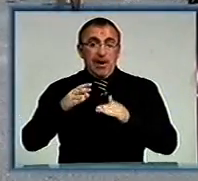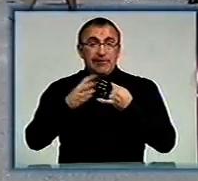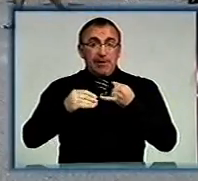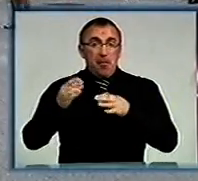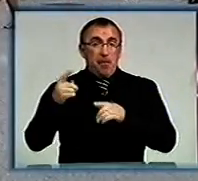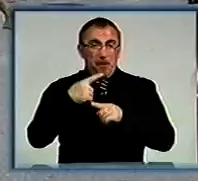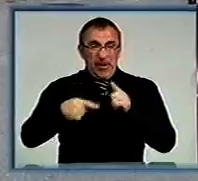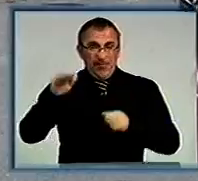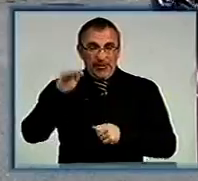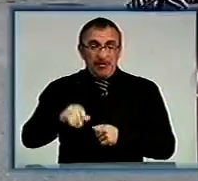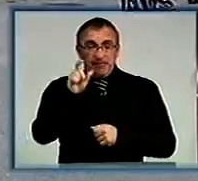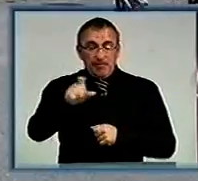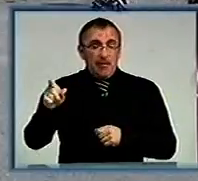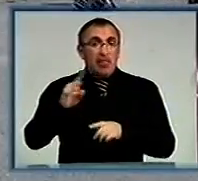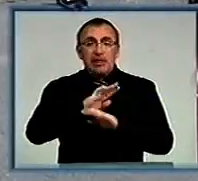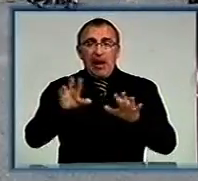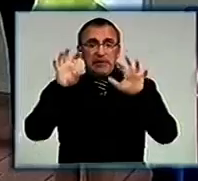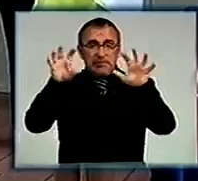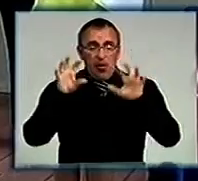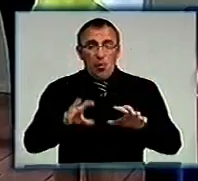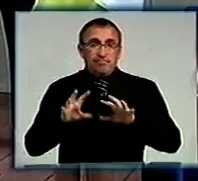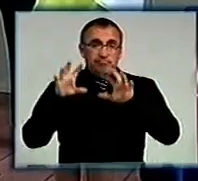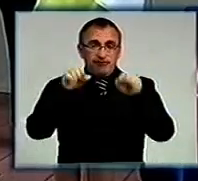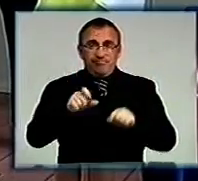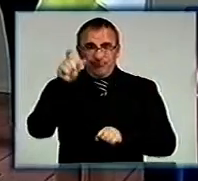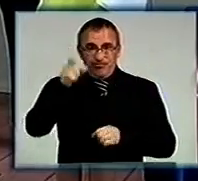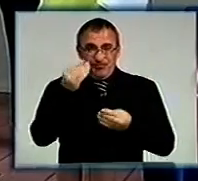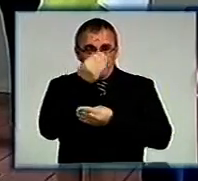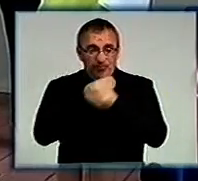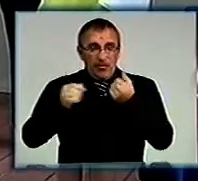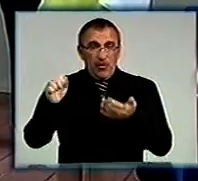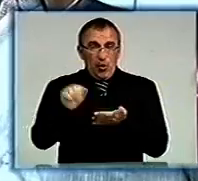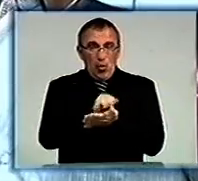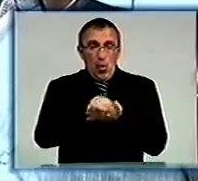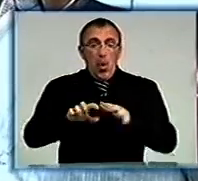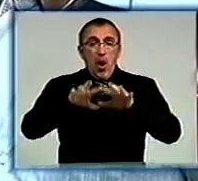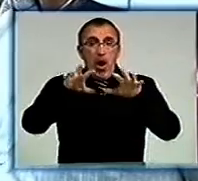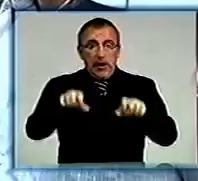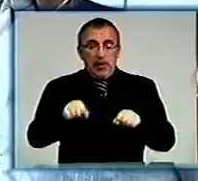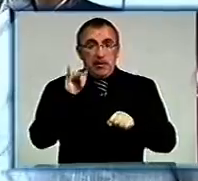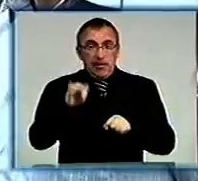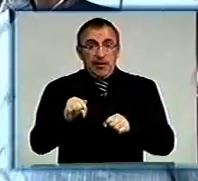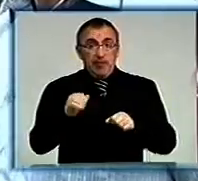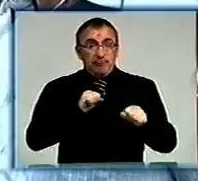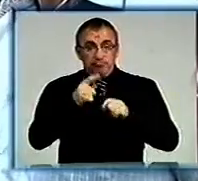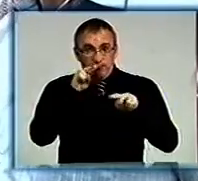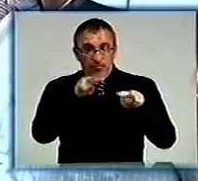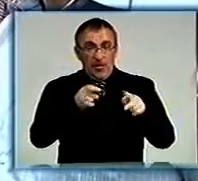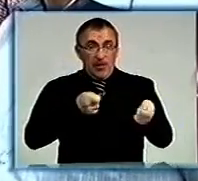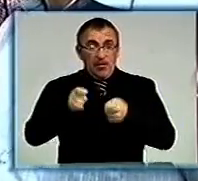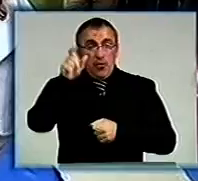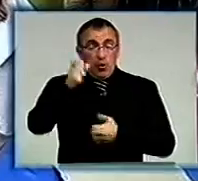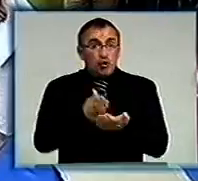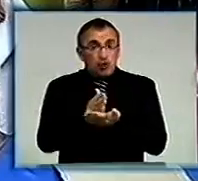півтисячі селян незаконно заволоділи шахраї, підробивши договори оренди. Ситуацію на контроль тоді взяло керівництво районної області,